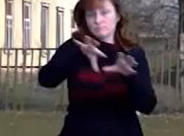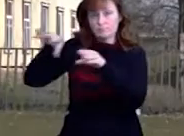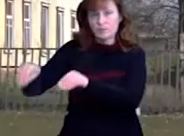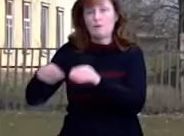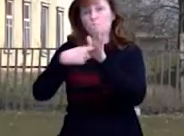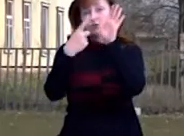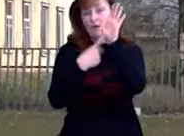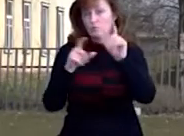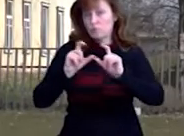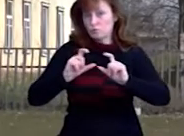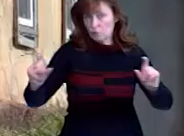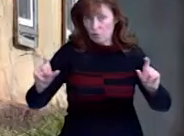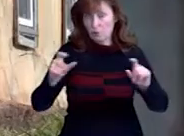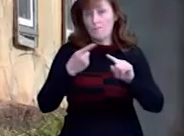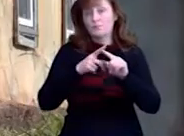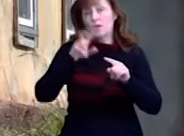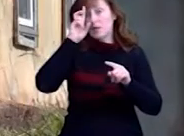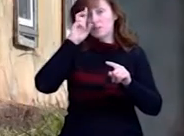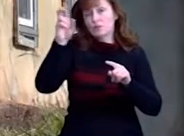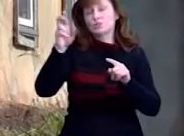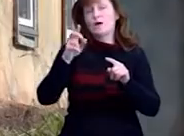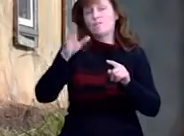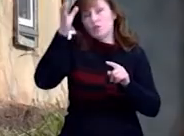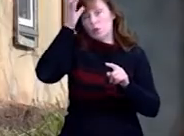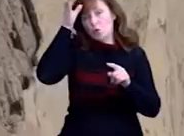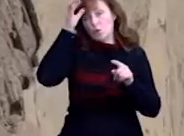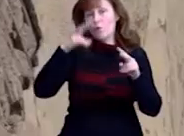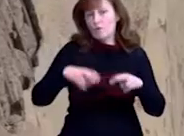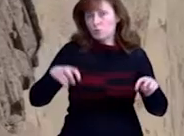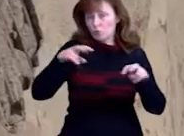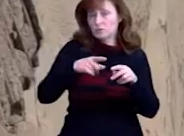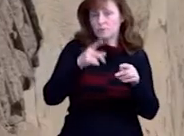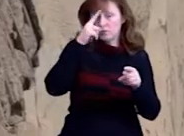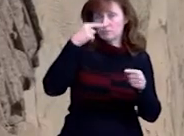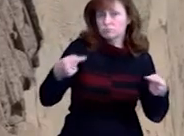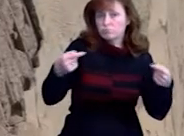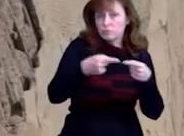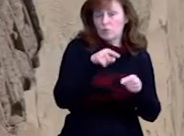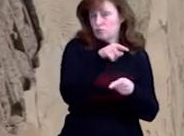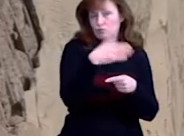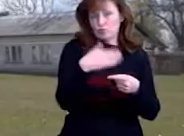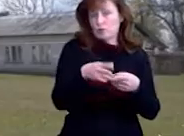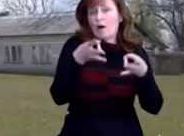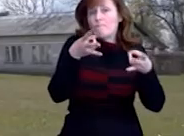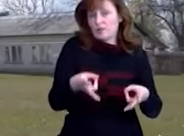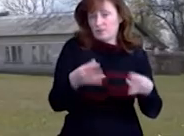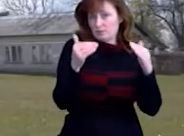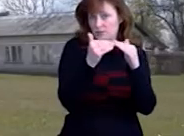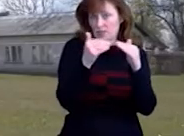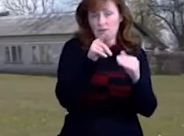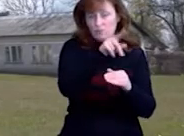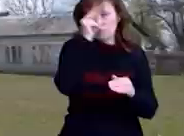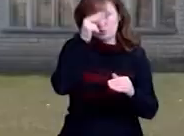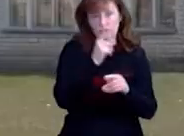-ї школи того ж року Державний науково-досідний інститут визнав аварійним і непридатим до експлуатації. Рішення про